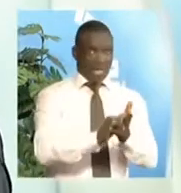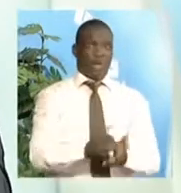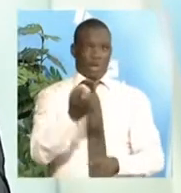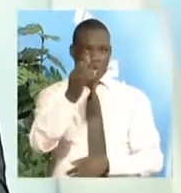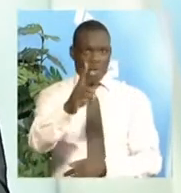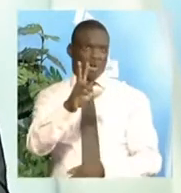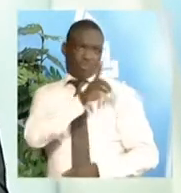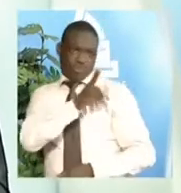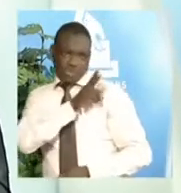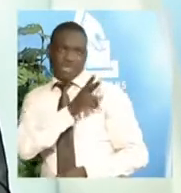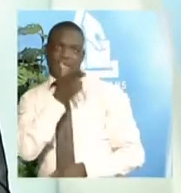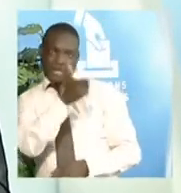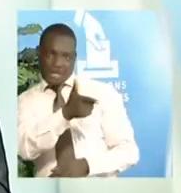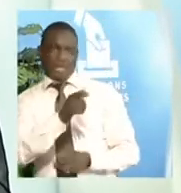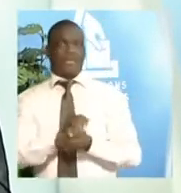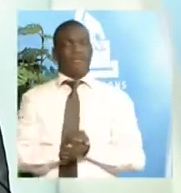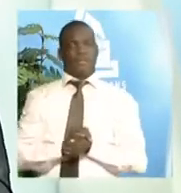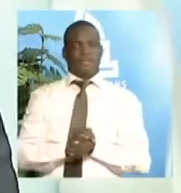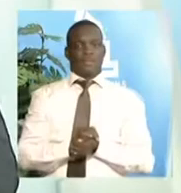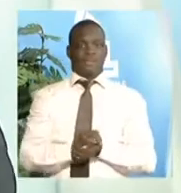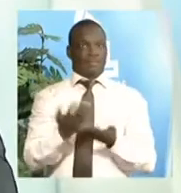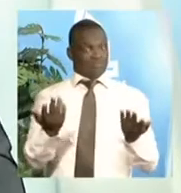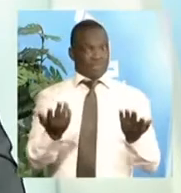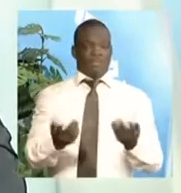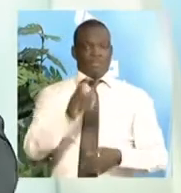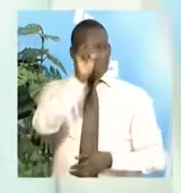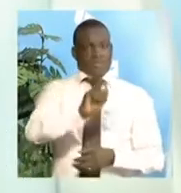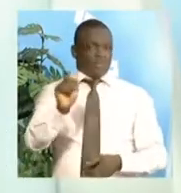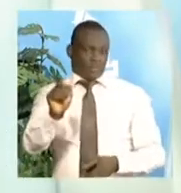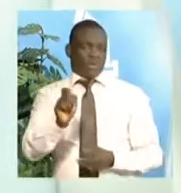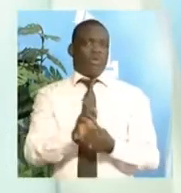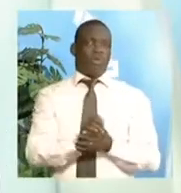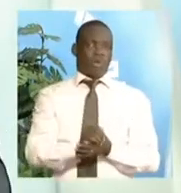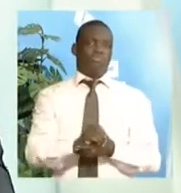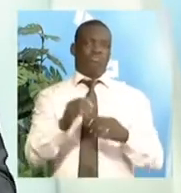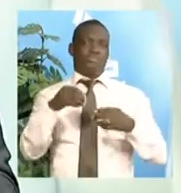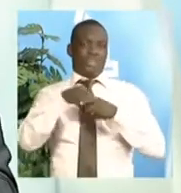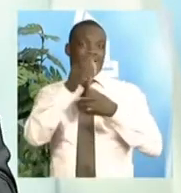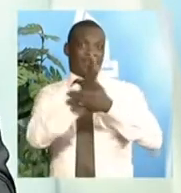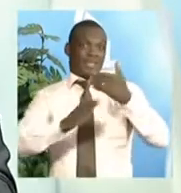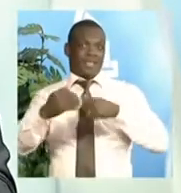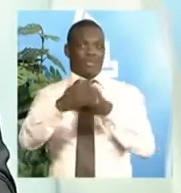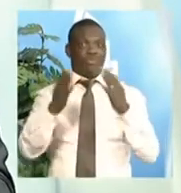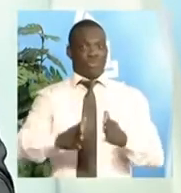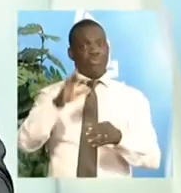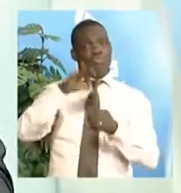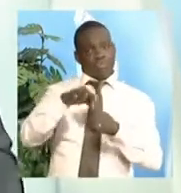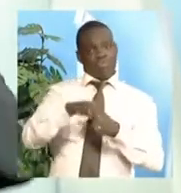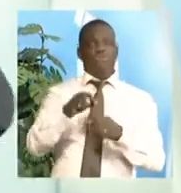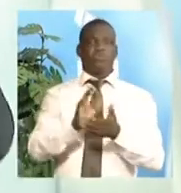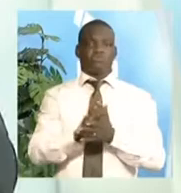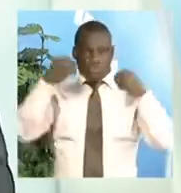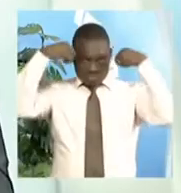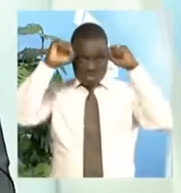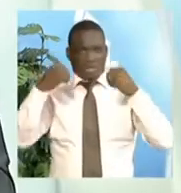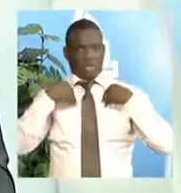ressortit à la compétence du président du bureau de vote. Voilà pourquoi il est arrivé dans certains bureaux de vote que le président de ceux-ci aient